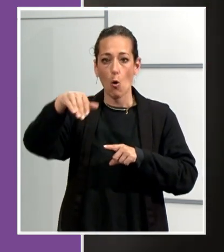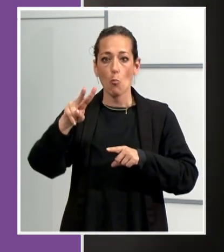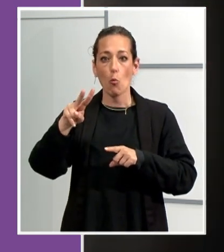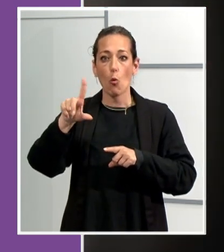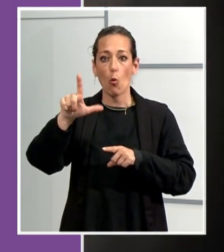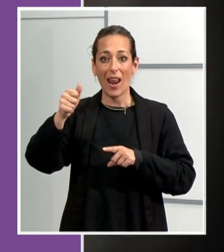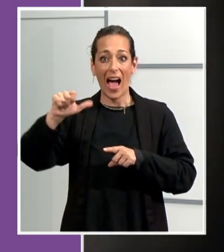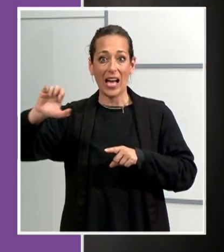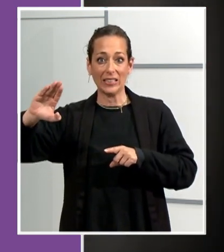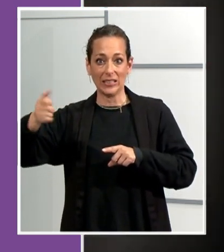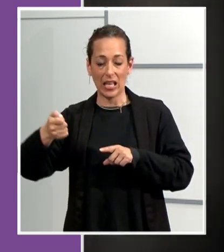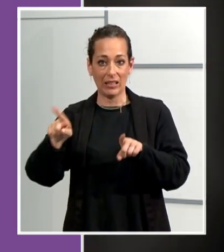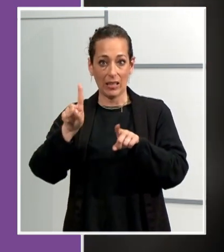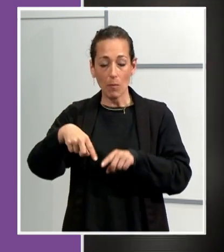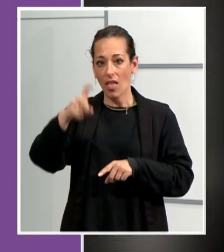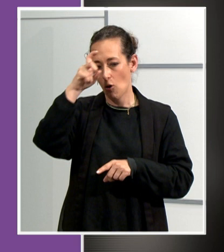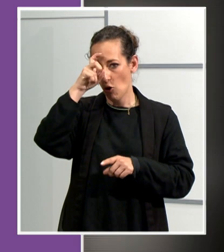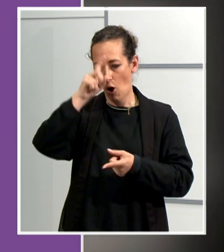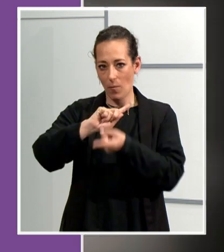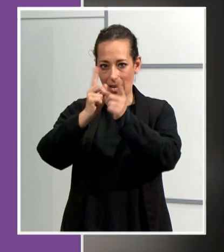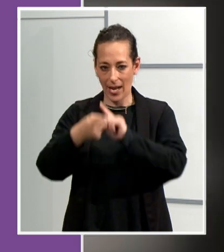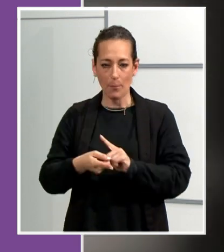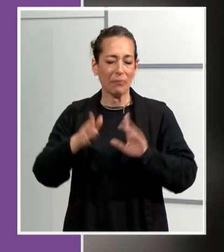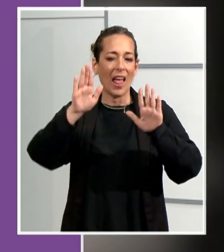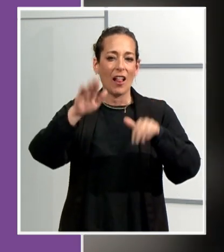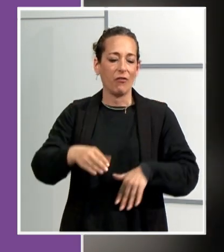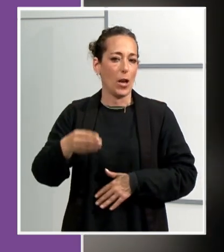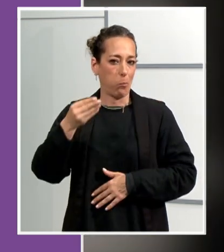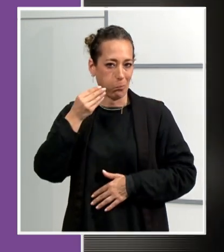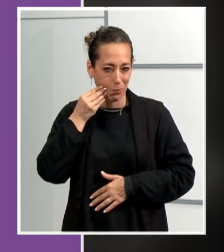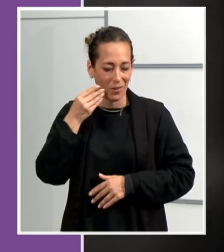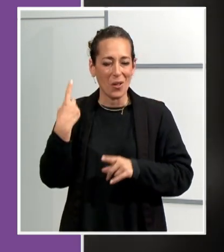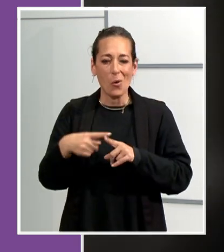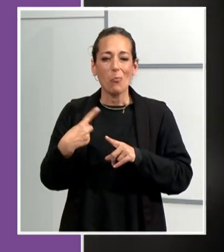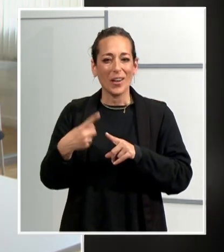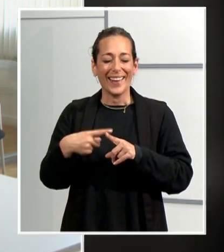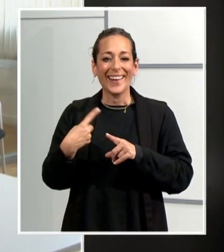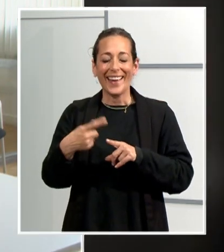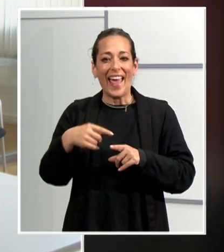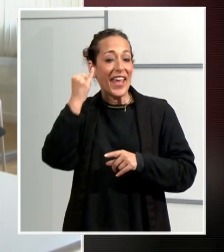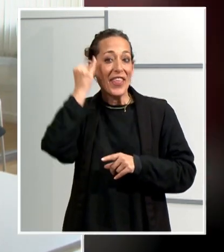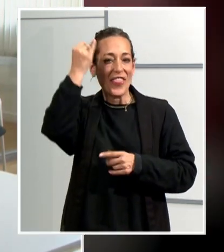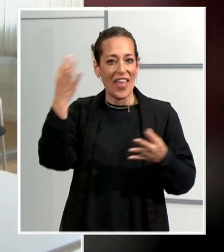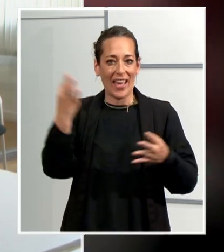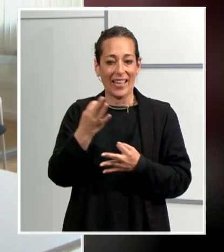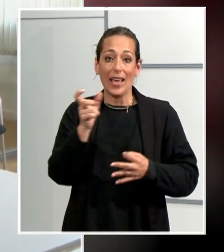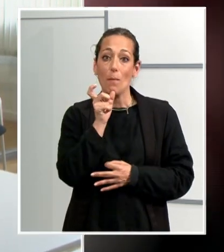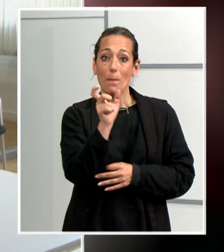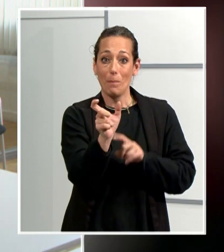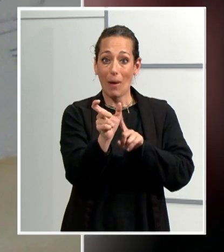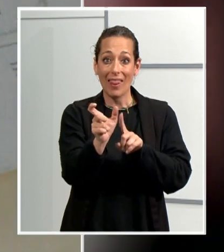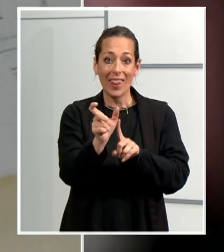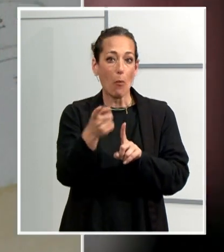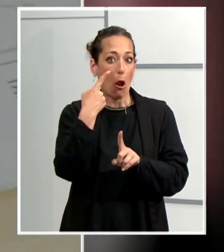massa. La intenció era donar a conèixer una manera d'escriure Terrassa desconeguda per molts però que va ser la predominant durant 600 anys,